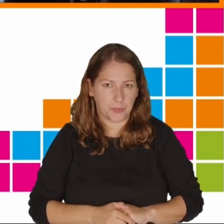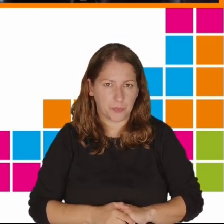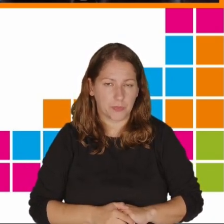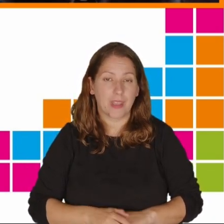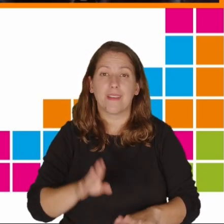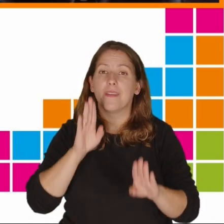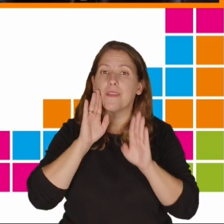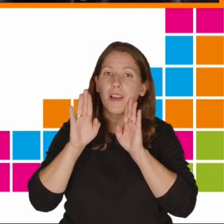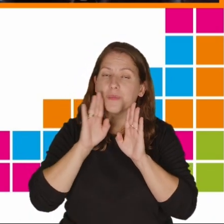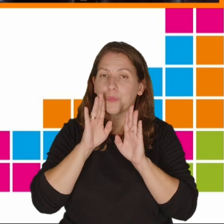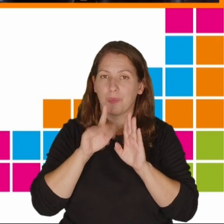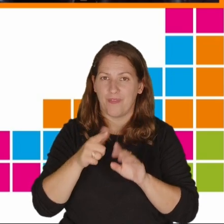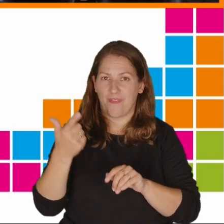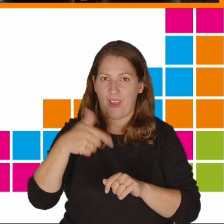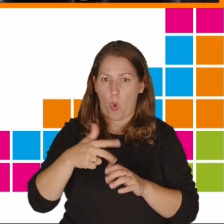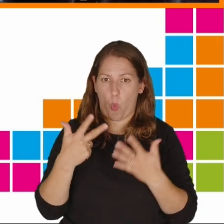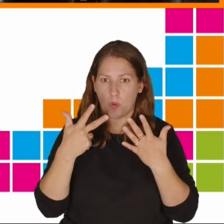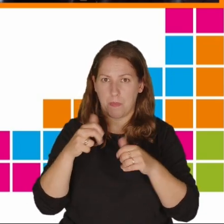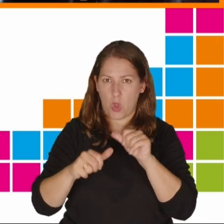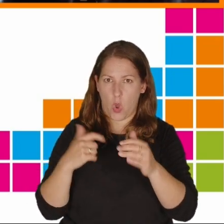Facebook zaistniał w 2008,